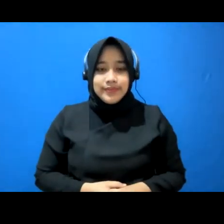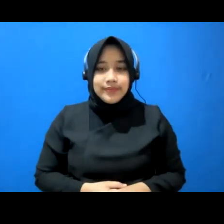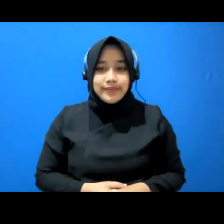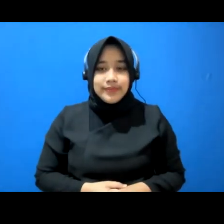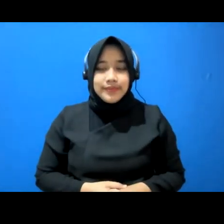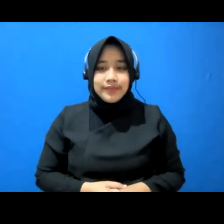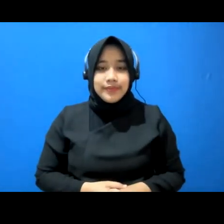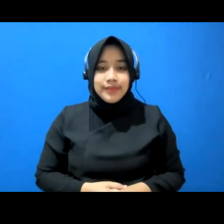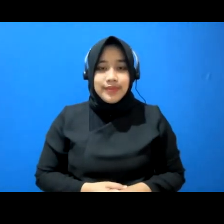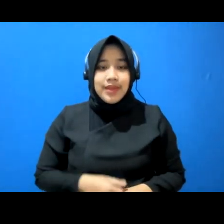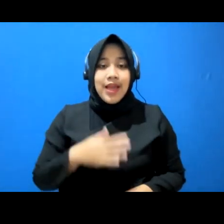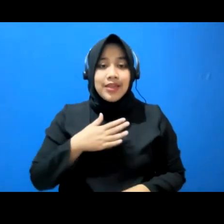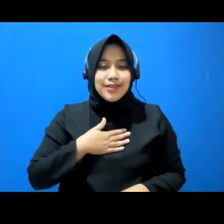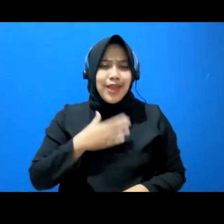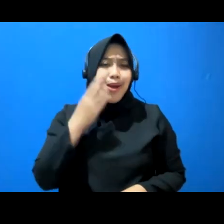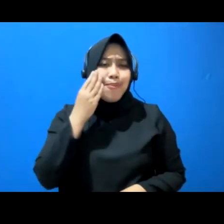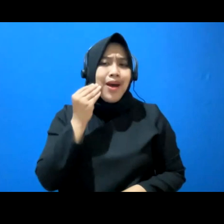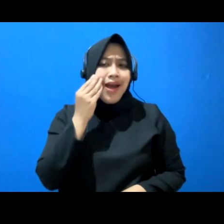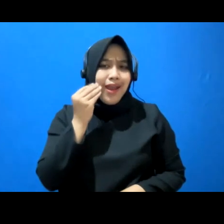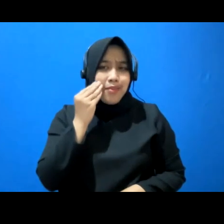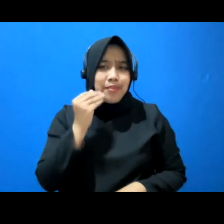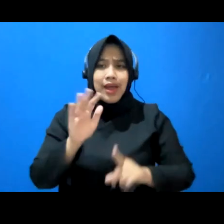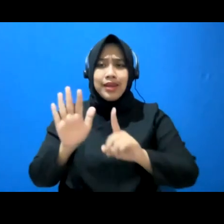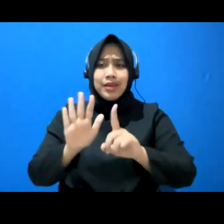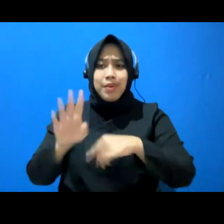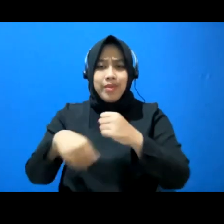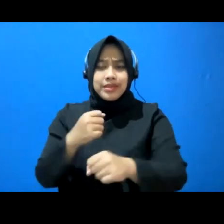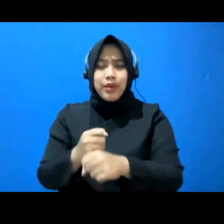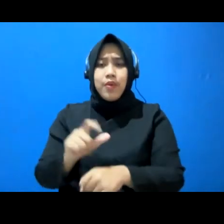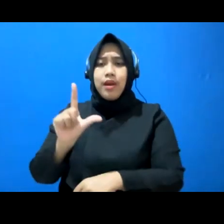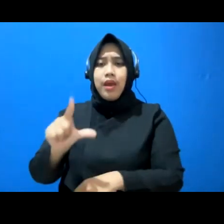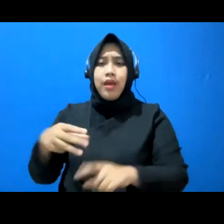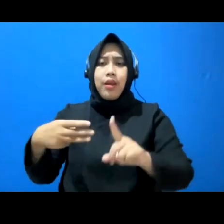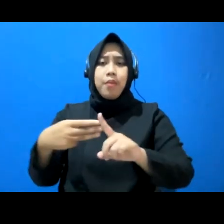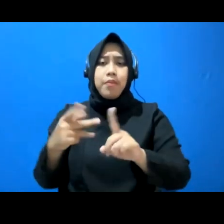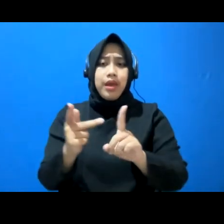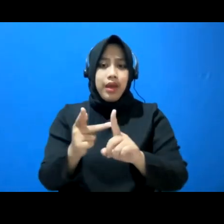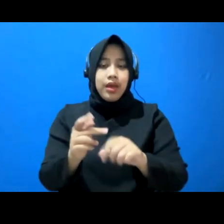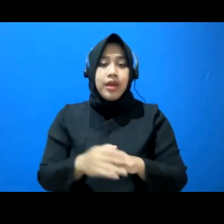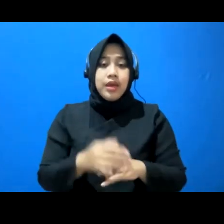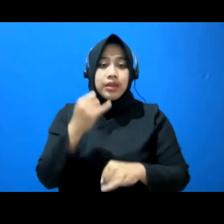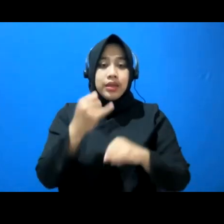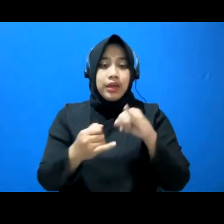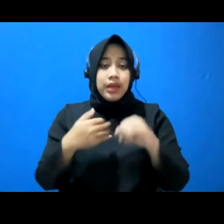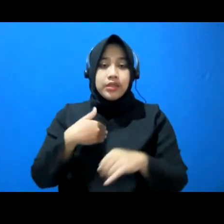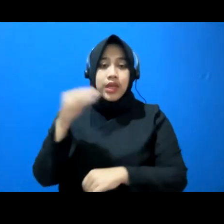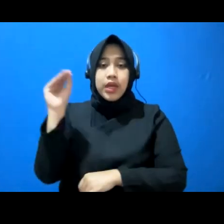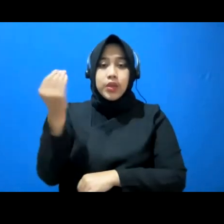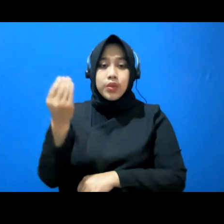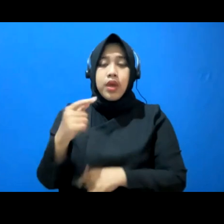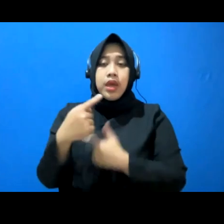saya pengalaman 15 tahun di LBH terakhir saya ketua YLBHI